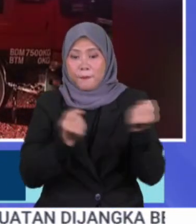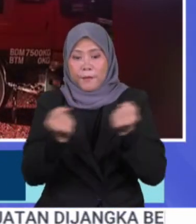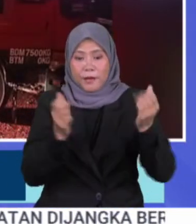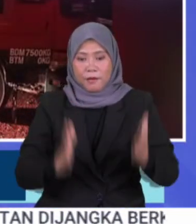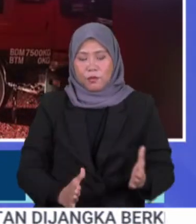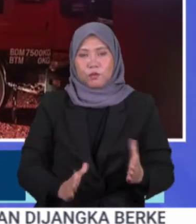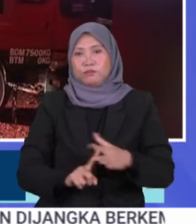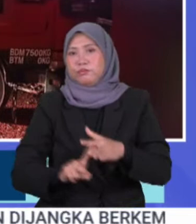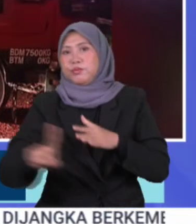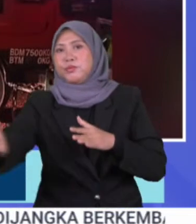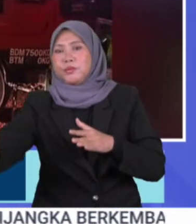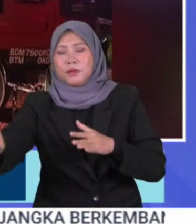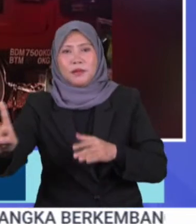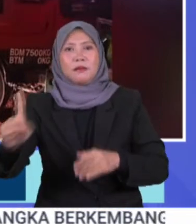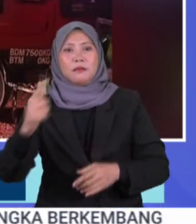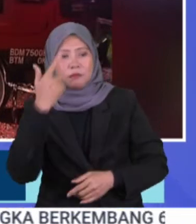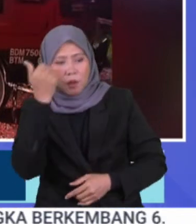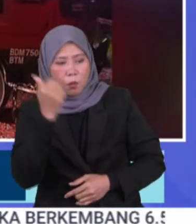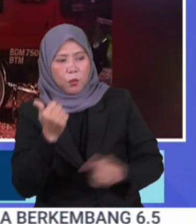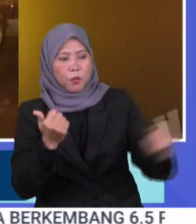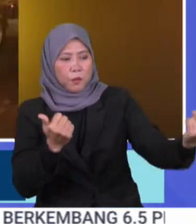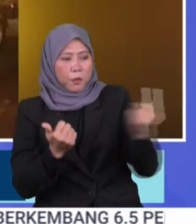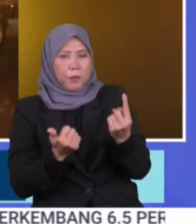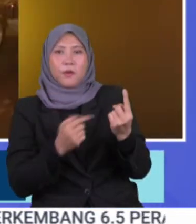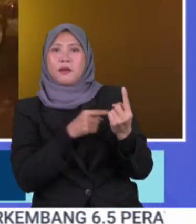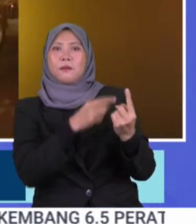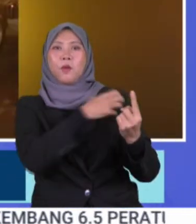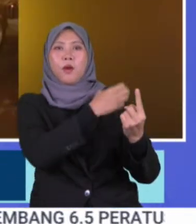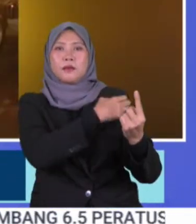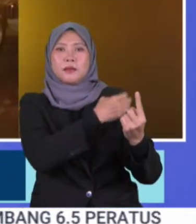meluaskan diri apabila menyadari kehadiran penguatkuasa